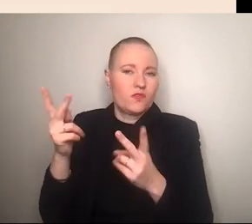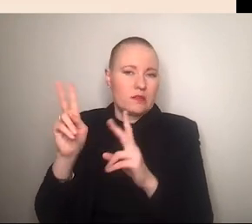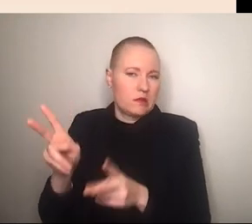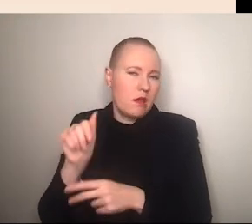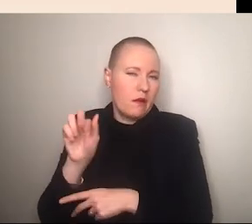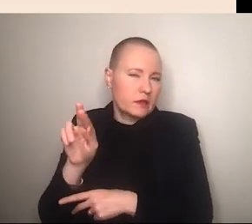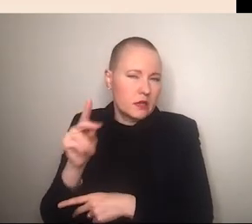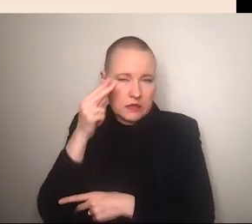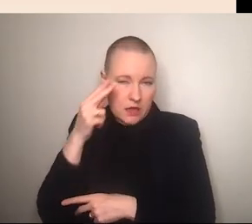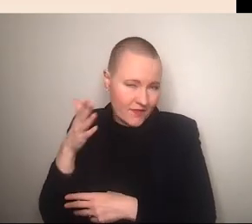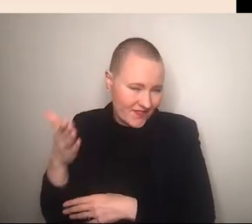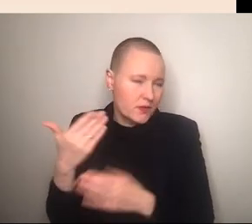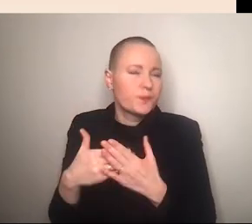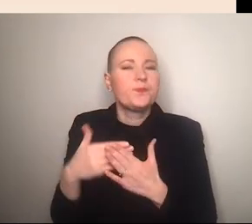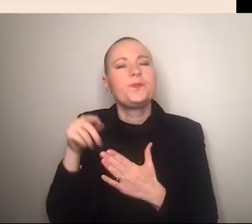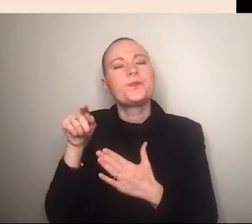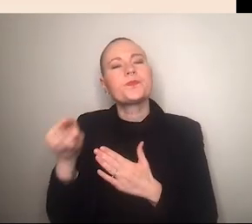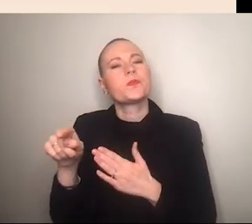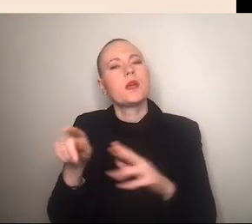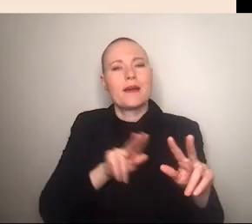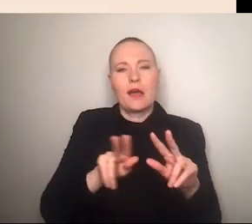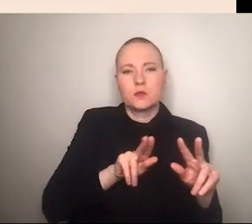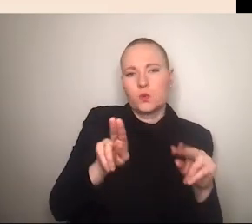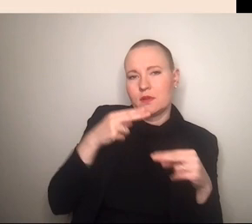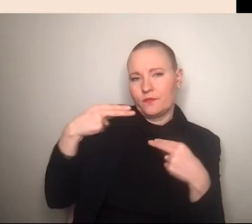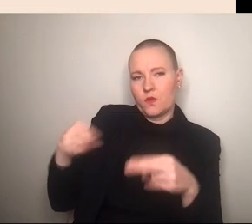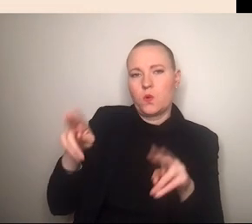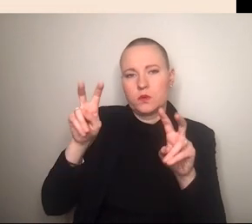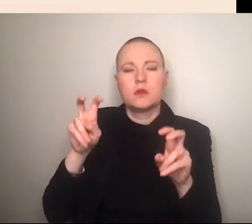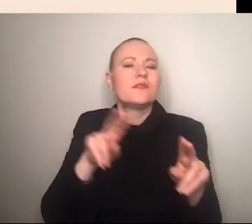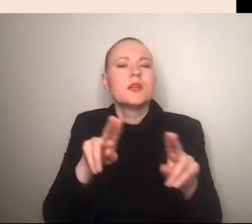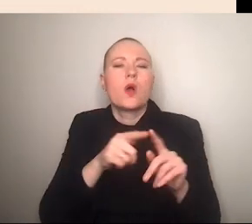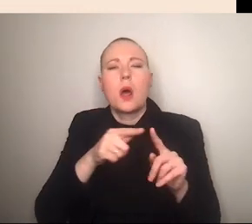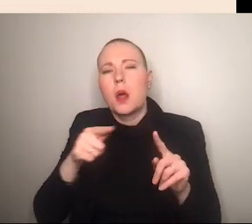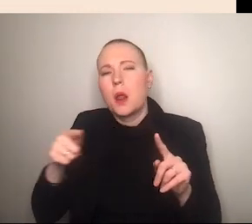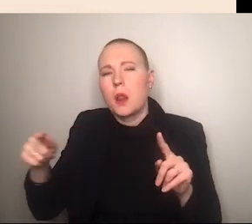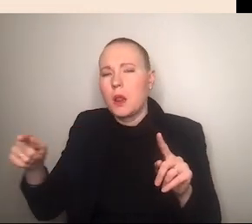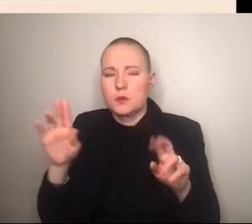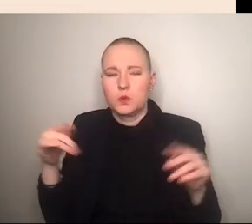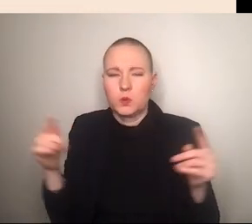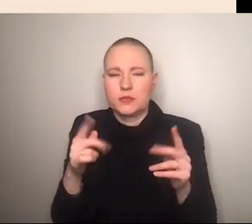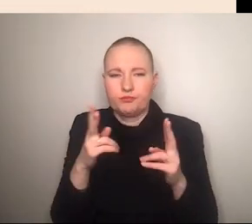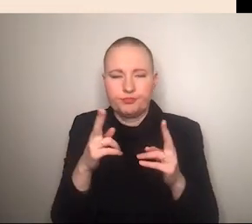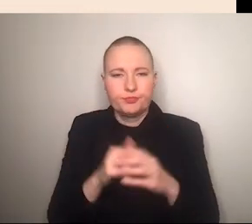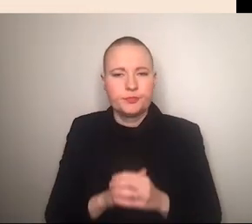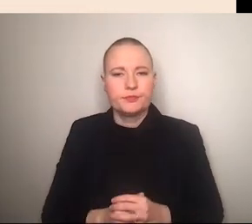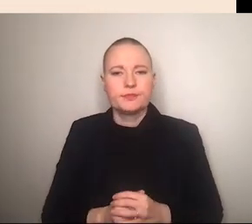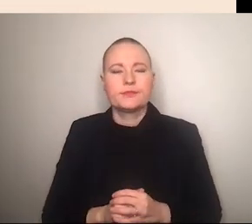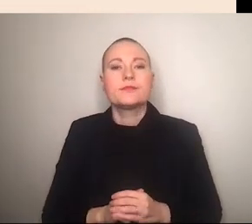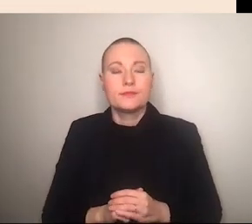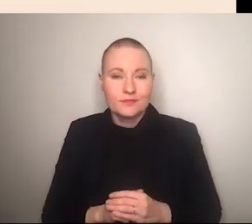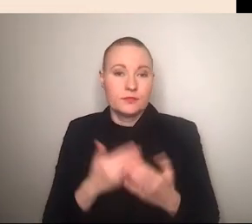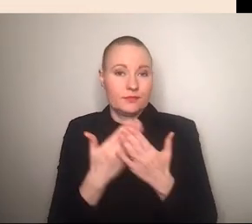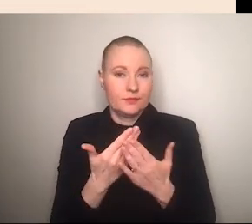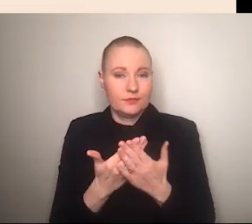reagiert zum thema gendern und genau das video geht noch viel länger seitens und kurzer abschnitt und hier